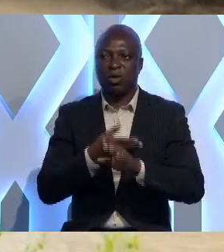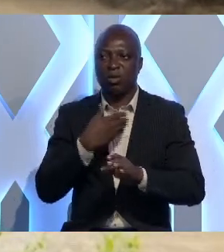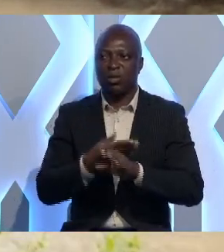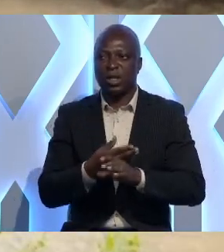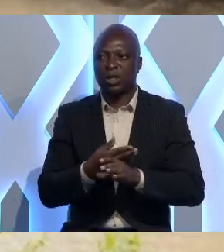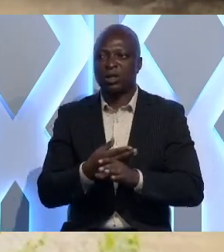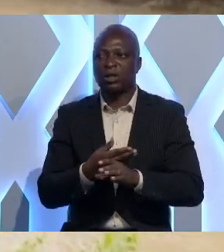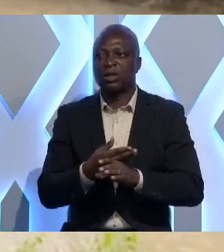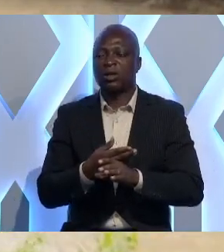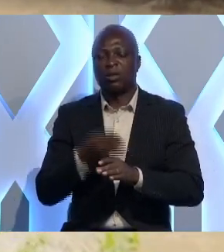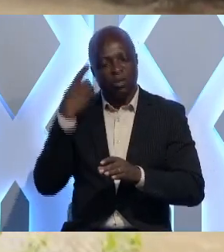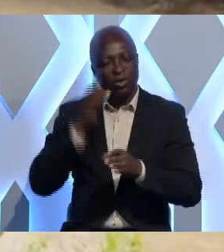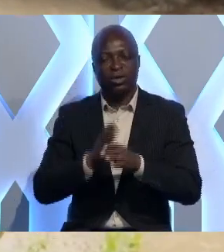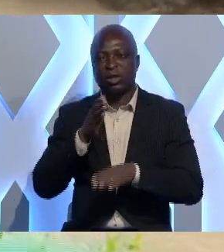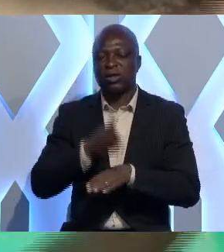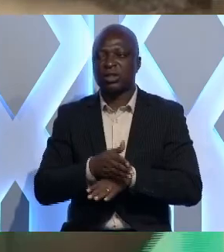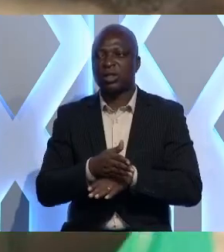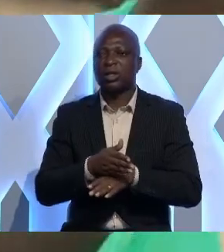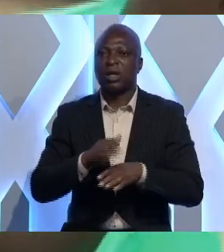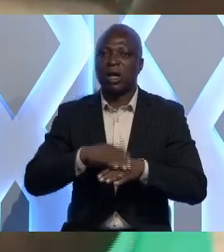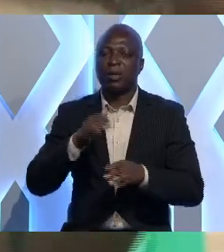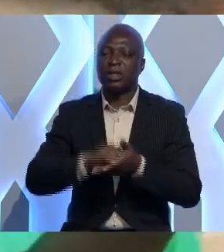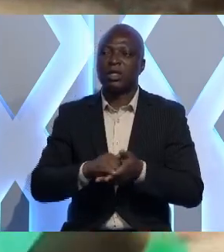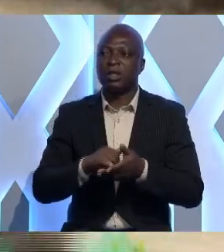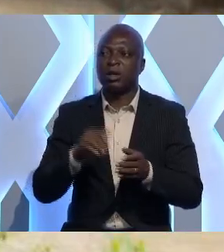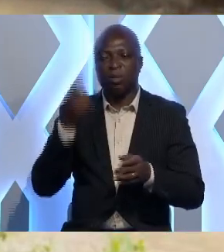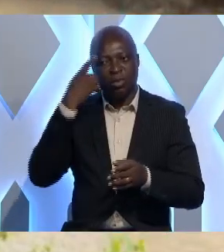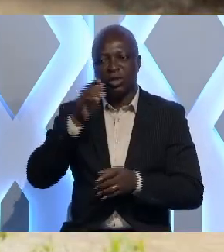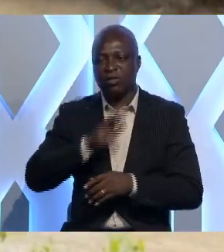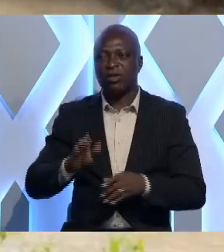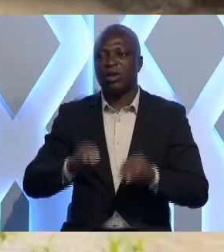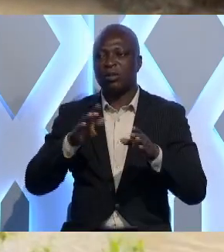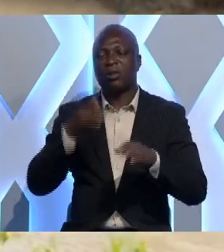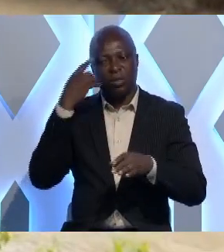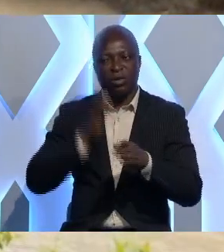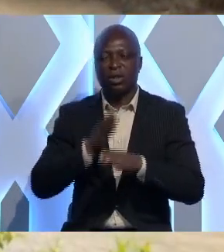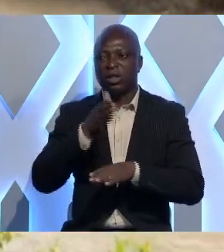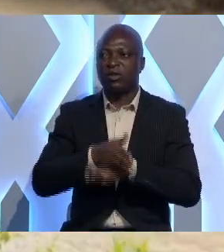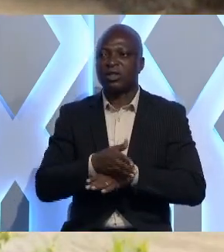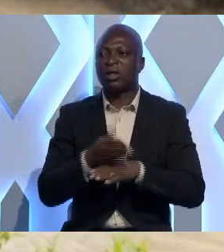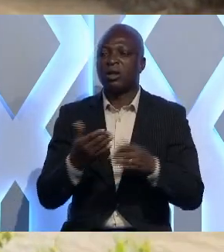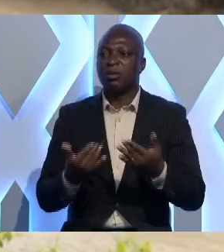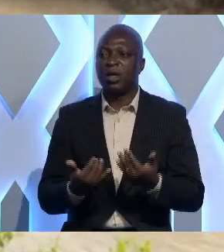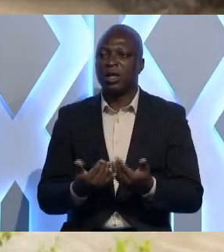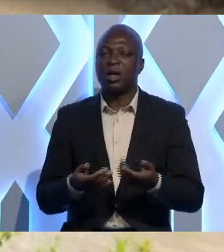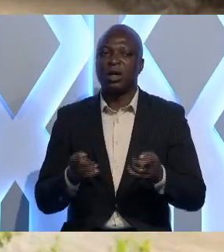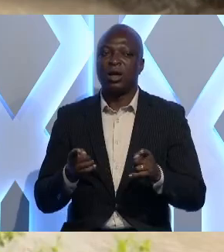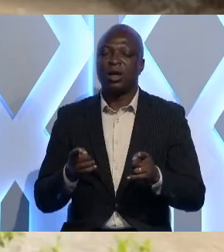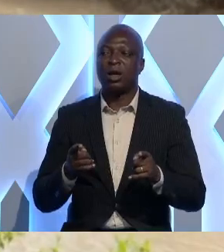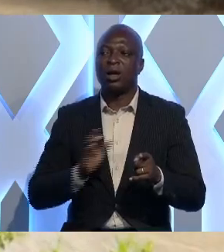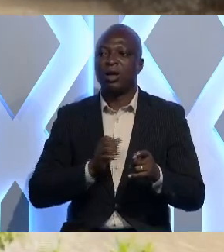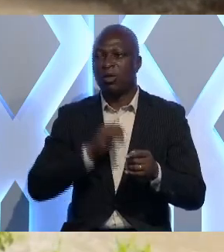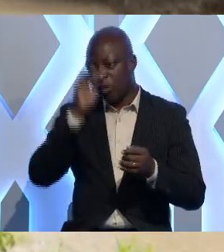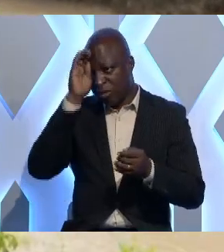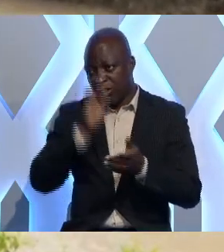on nous met pour traverser. Et après, maintenant, c'est le tour des enfants, on les met pour traverser. Et là, quand nos maris